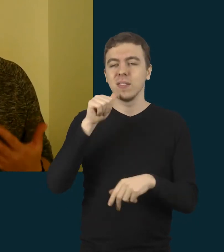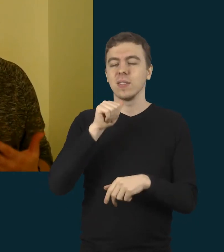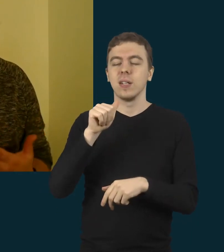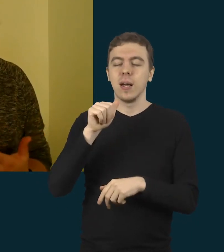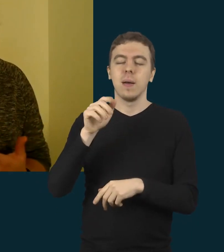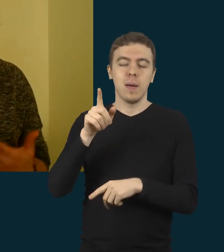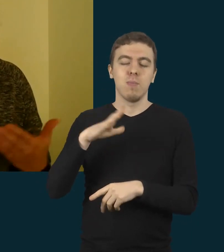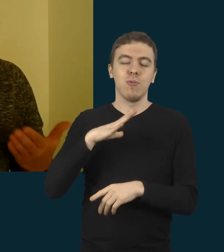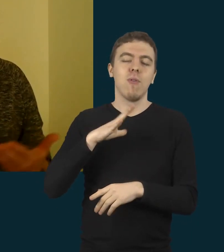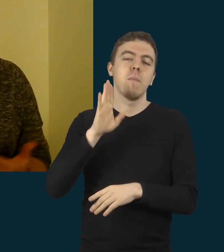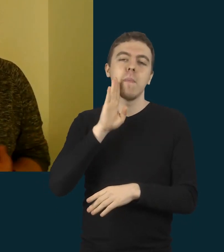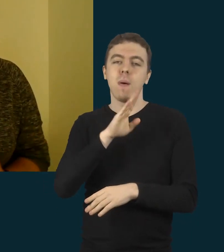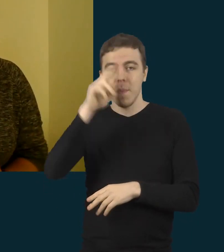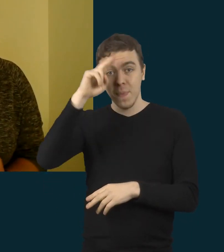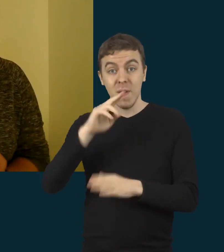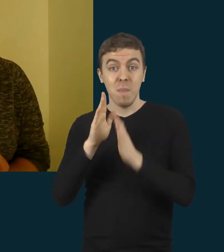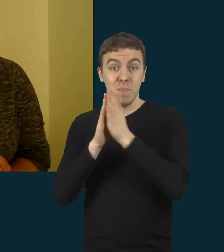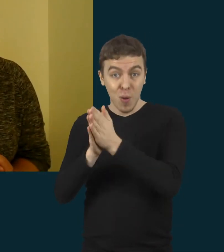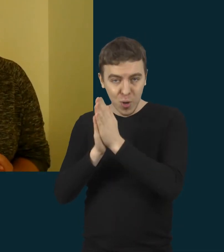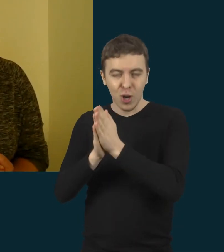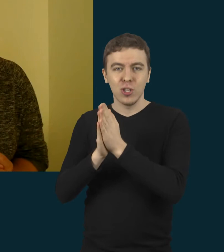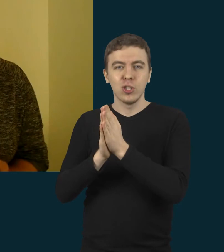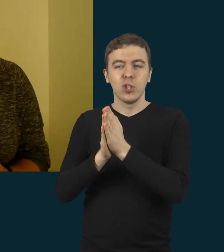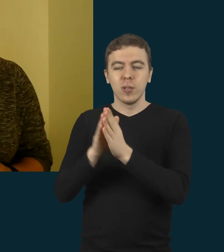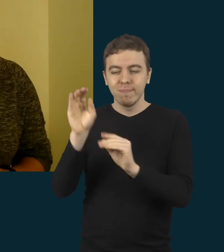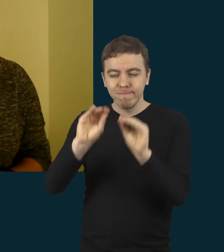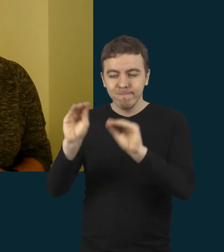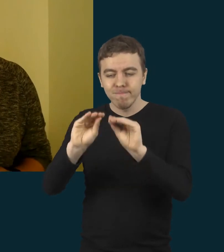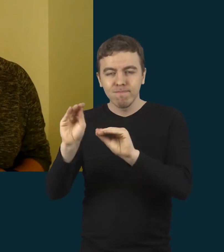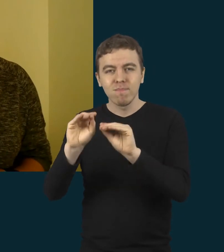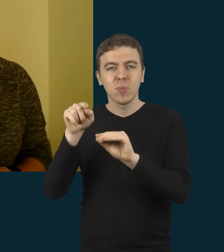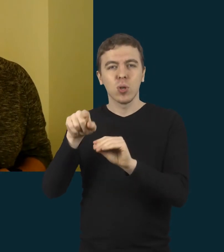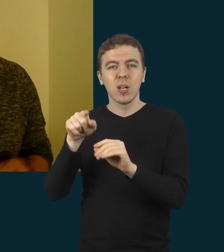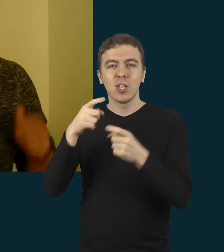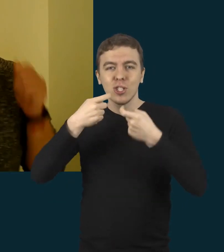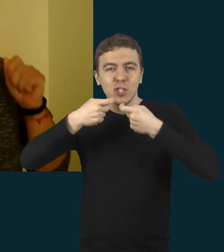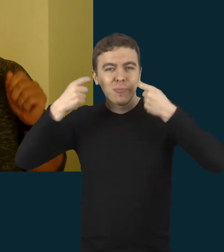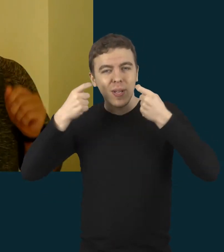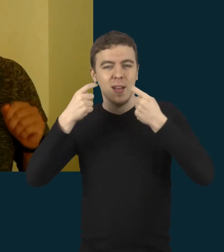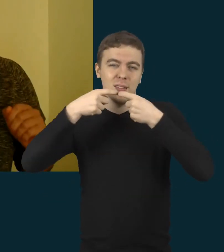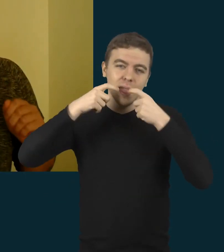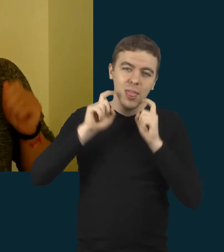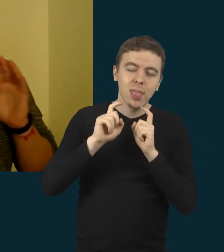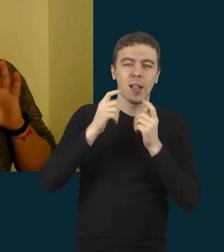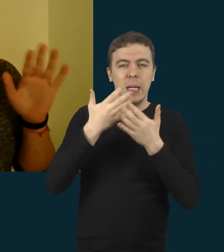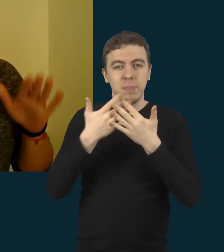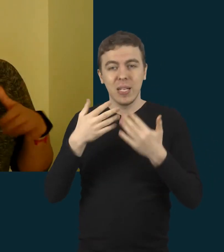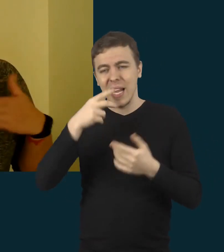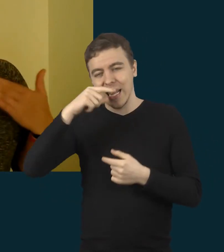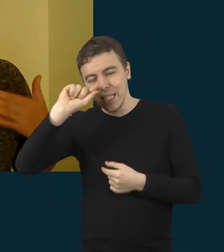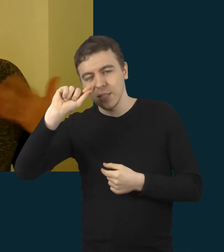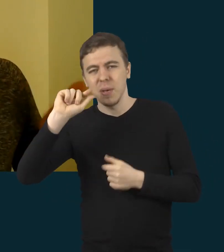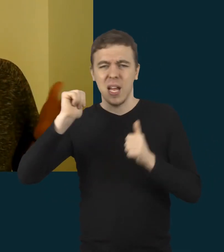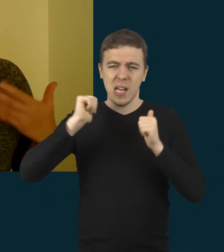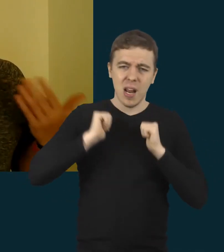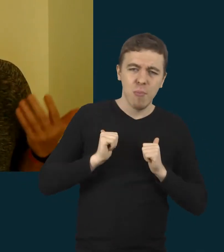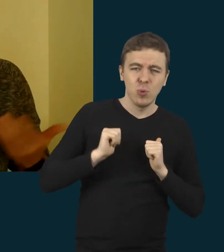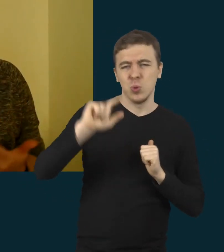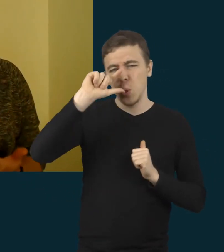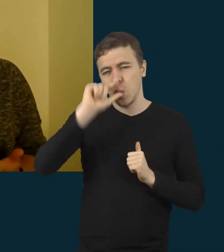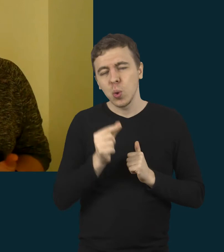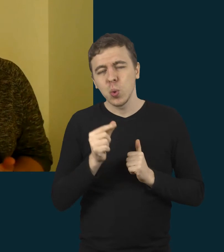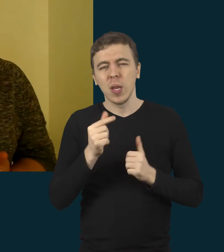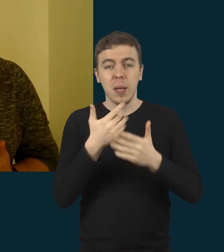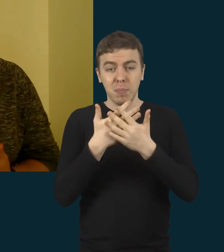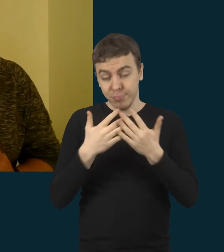tevelių, kad jie padarytų vaikams šipsenėlės, ten linksmas, kitas ramus, ten liūdnes.